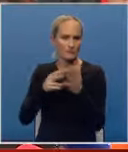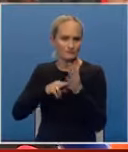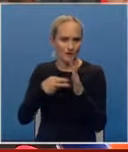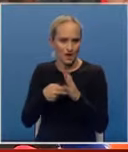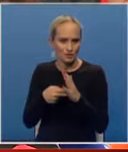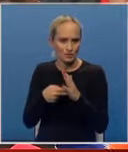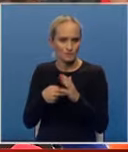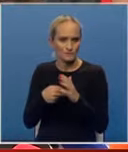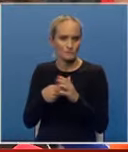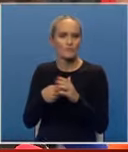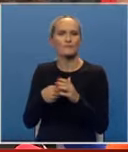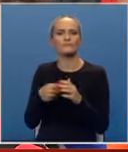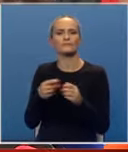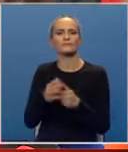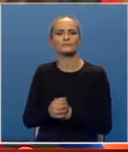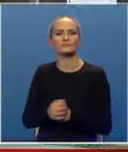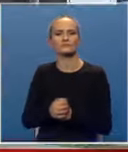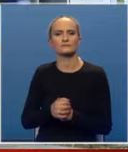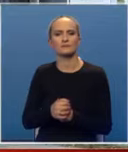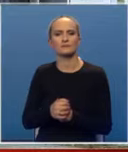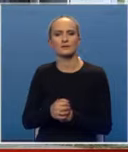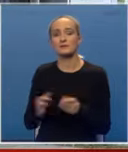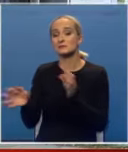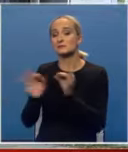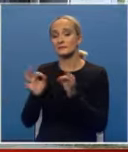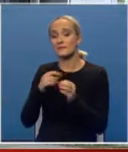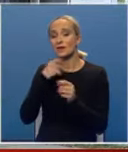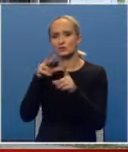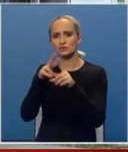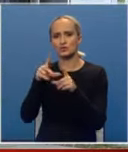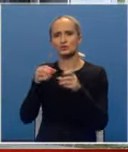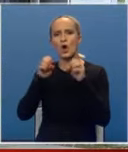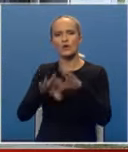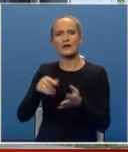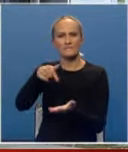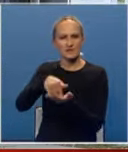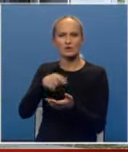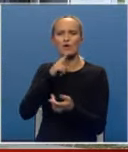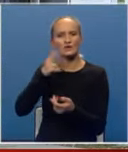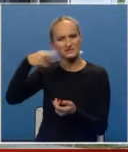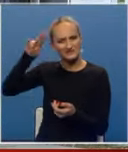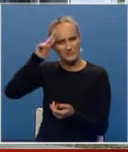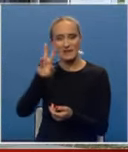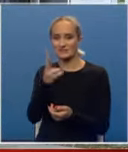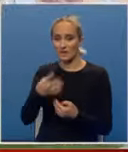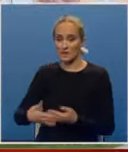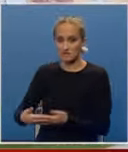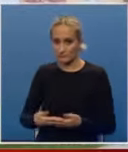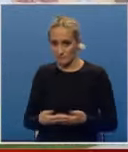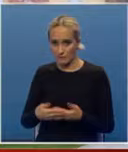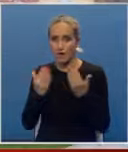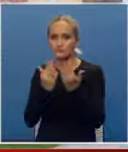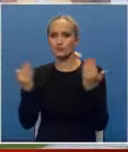ovdje, po regulacijnom planu da se gradi. Spremni su, kaže Đurići, da se odrknu lokacije na kojoj su spomenik 12 beba,